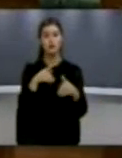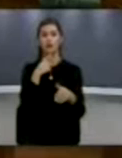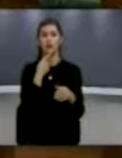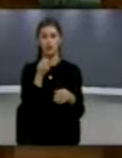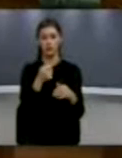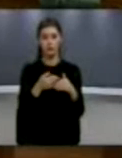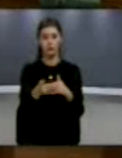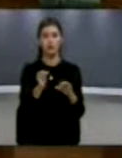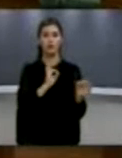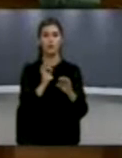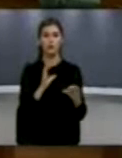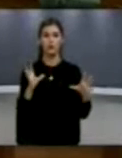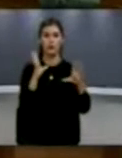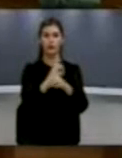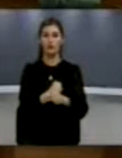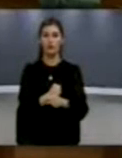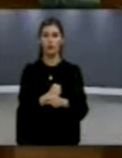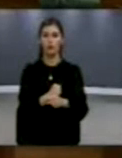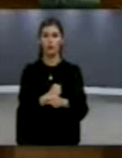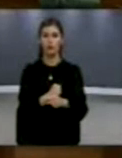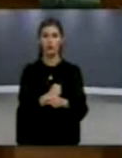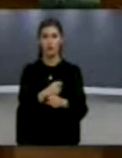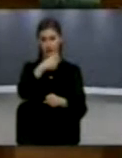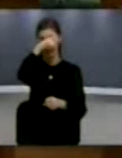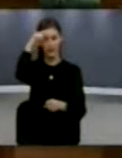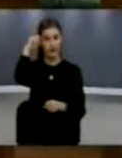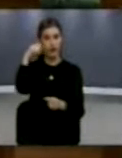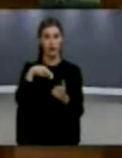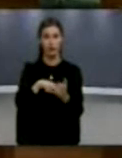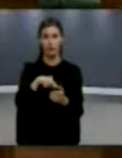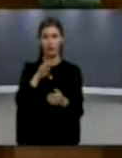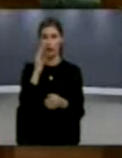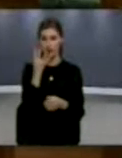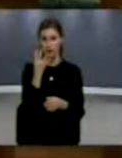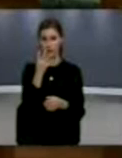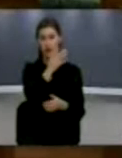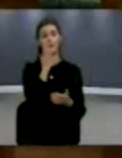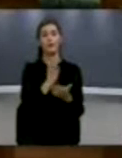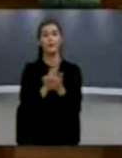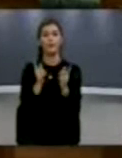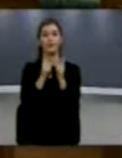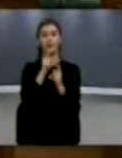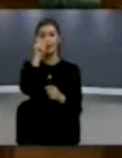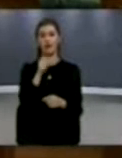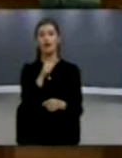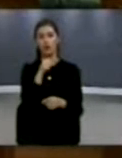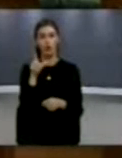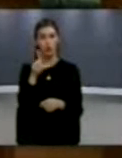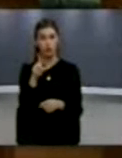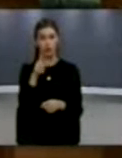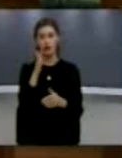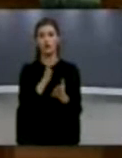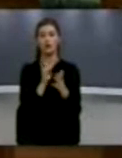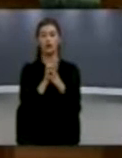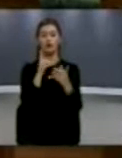përmbyllet ka hmesi i asoj vere. Aj bash me homologun e ti Malazez Igor Lushic, pas takimit në një